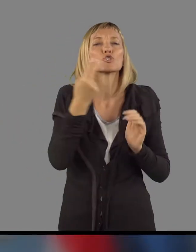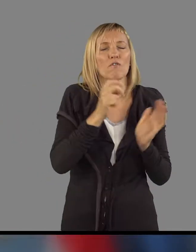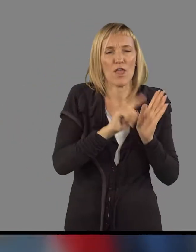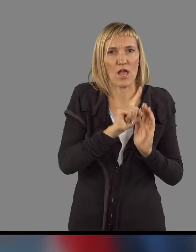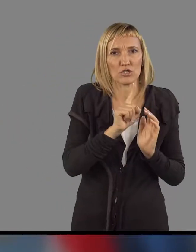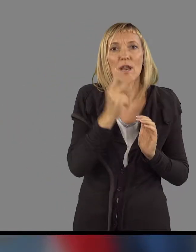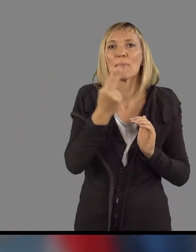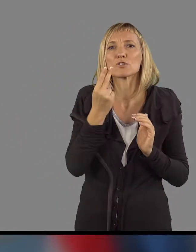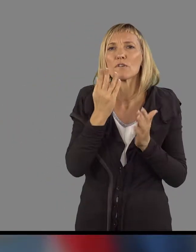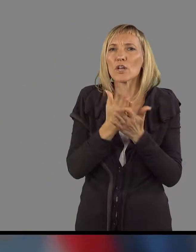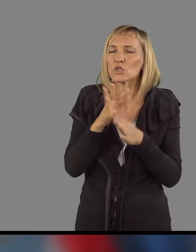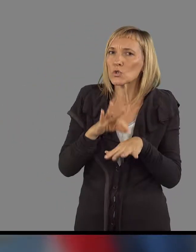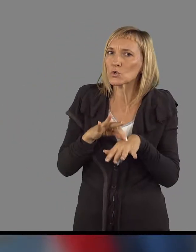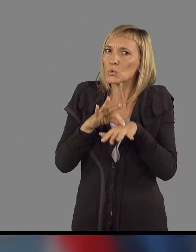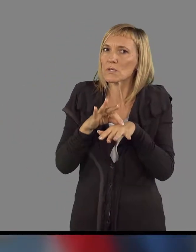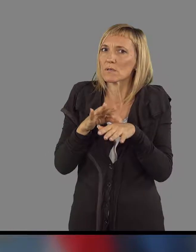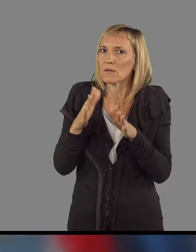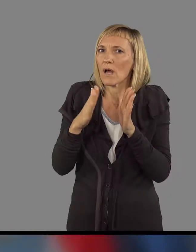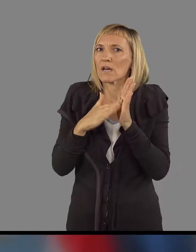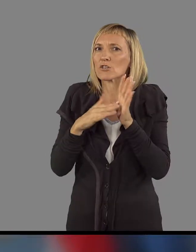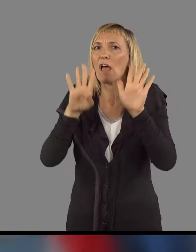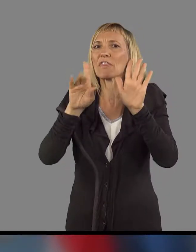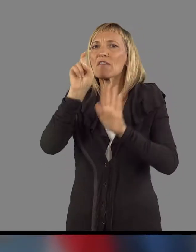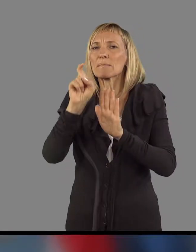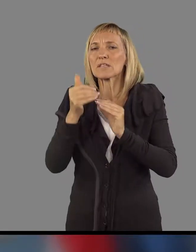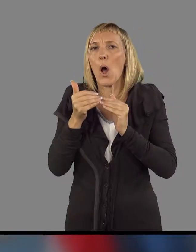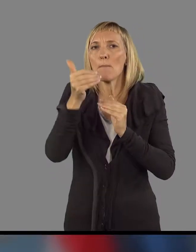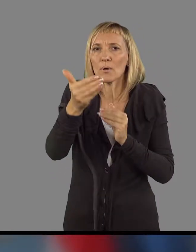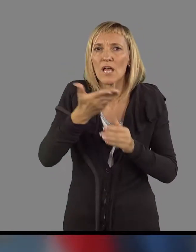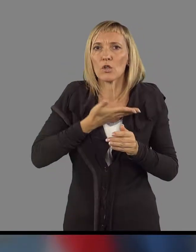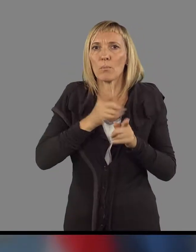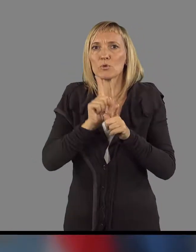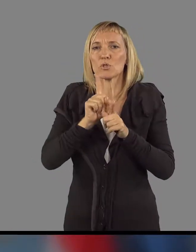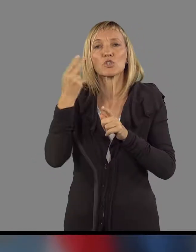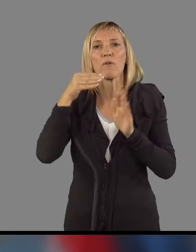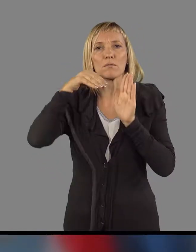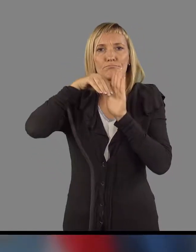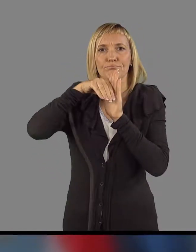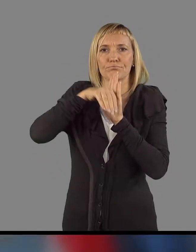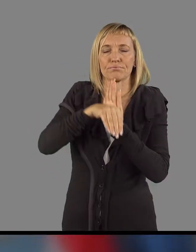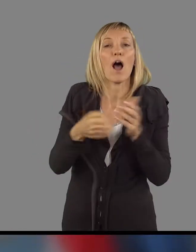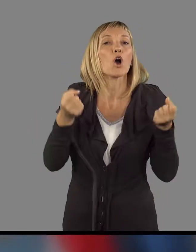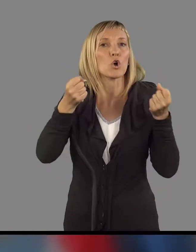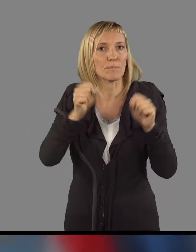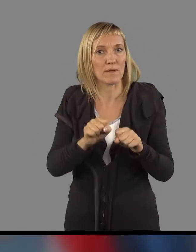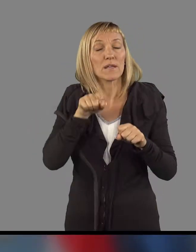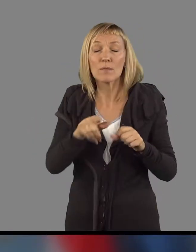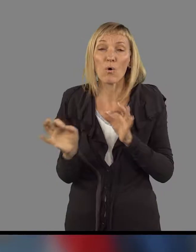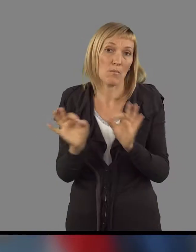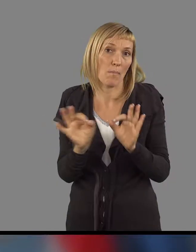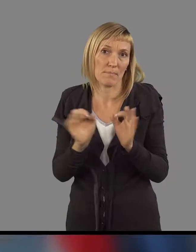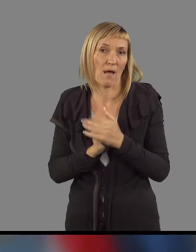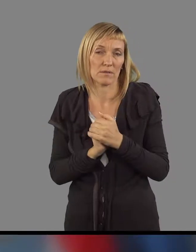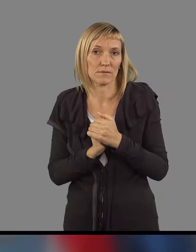začuti s kakšnim devetmesečnim zamikom ponavadi in na to se je tudi treba